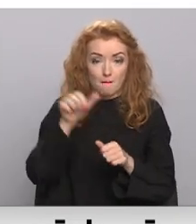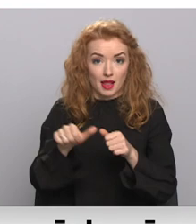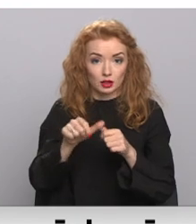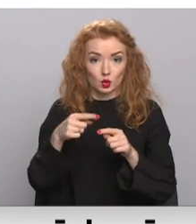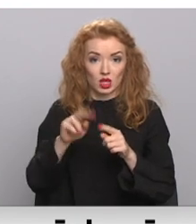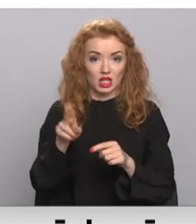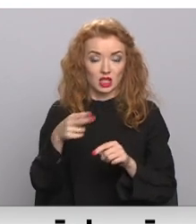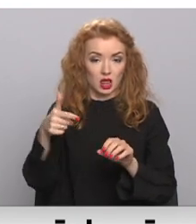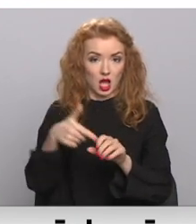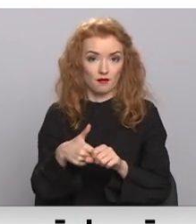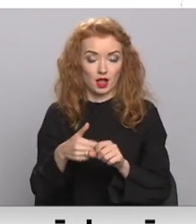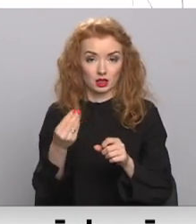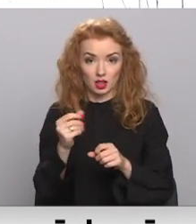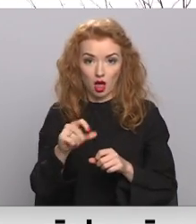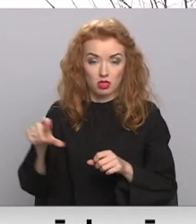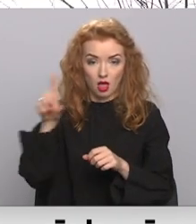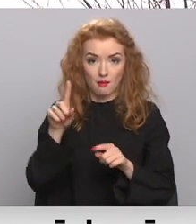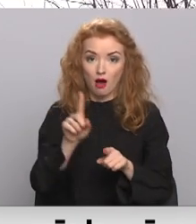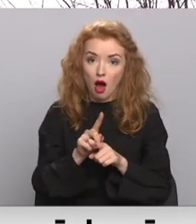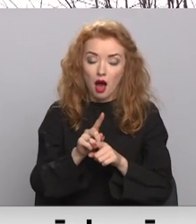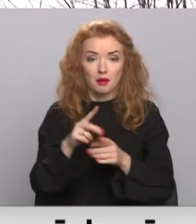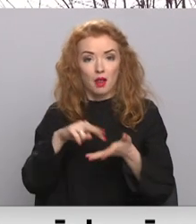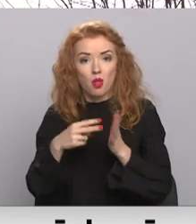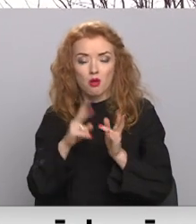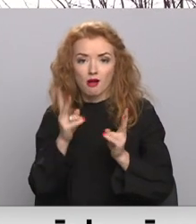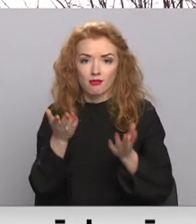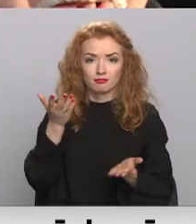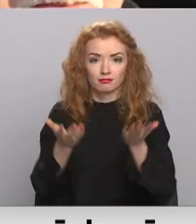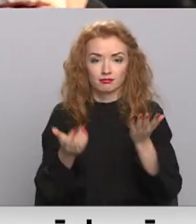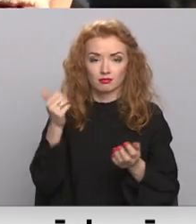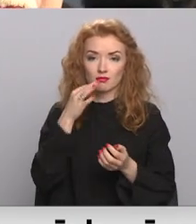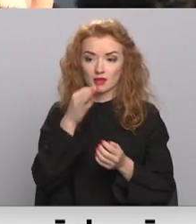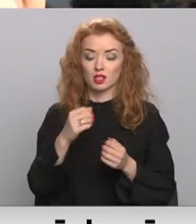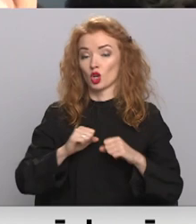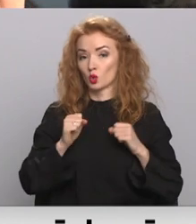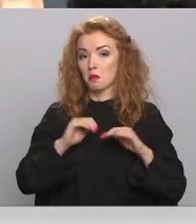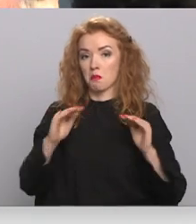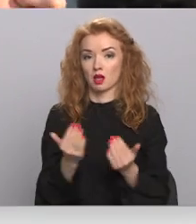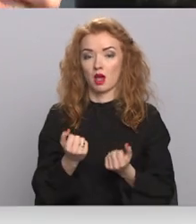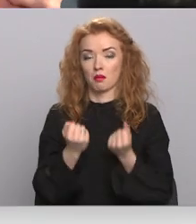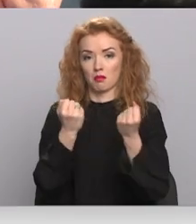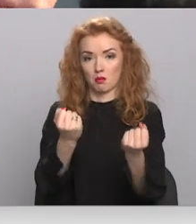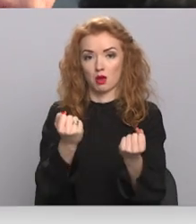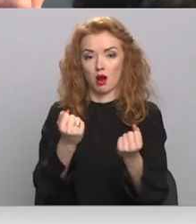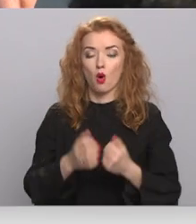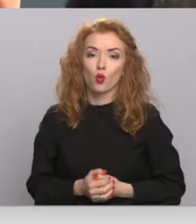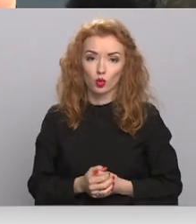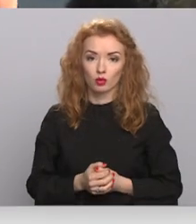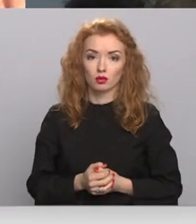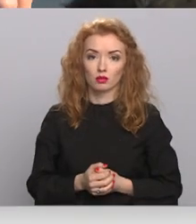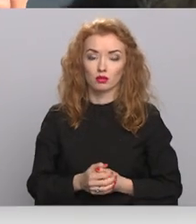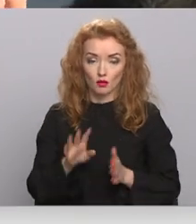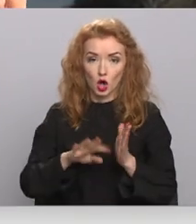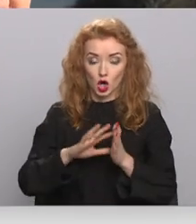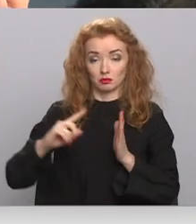dīzeļ degvielas cenām. Tiek izsvērti dažādi risinājumi. Jā, neģinu mazāk braukt. Piespiedīs, ja mazāk